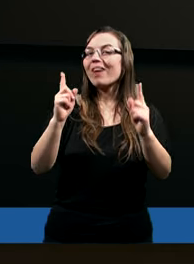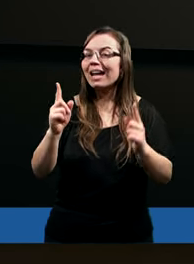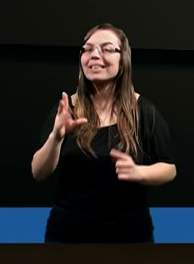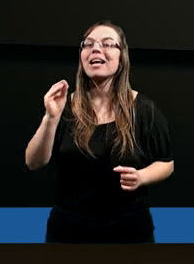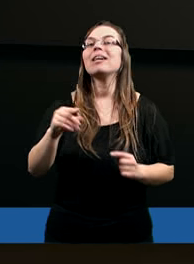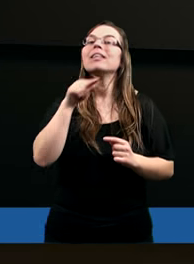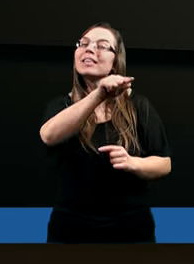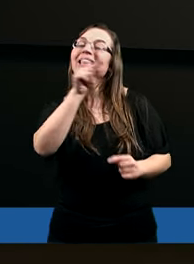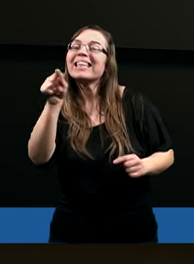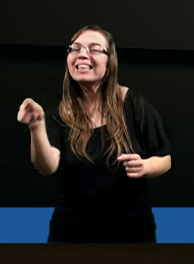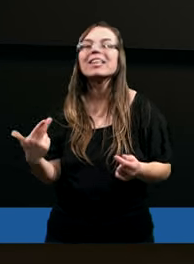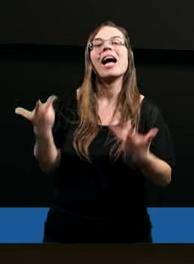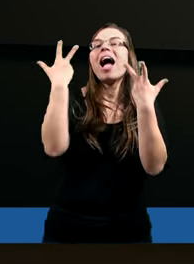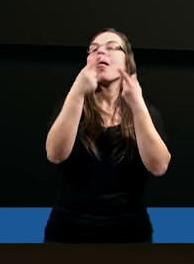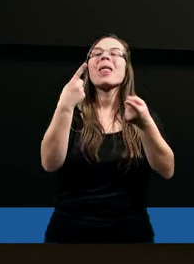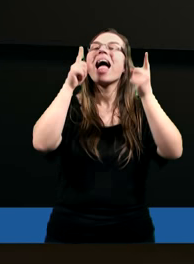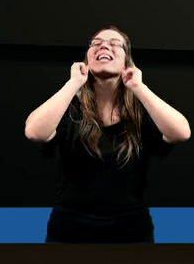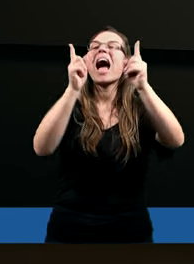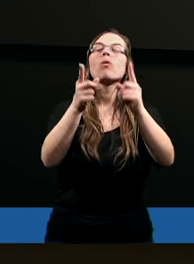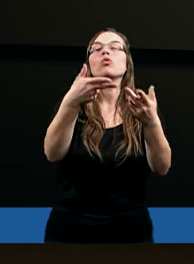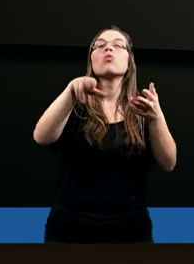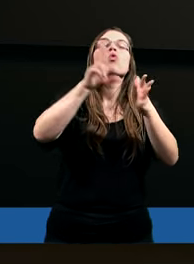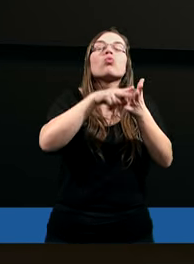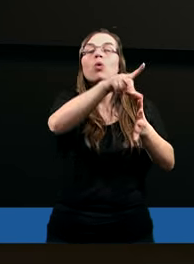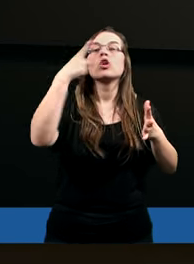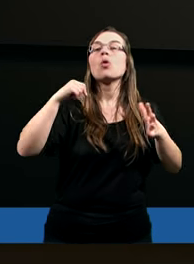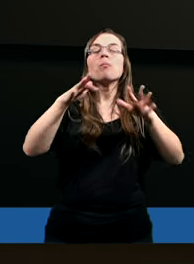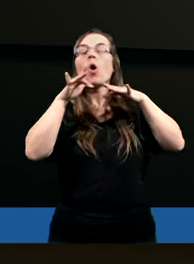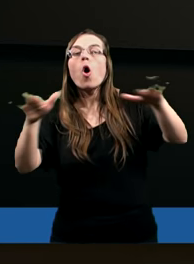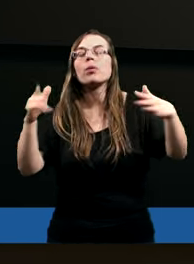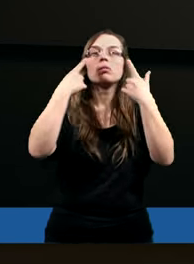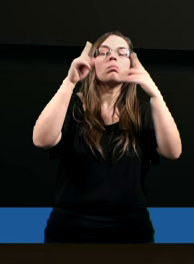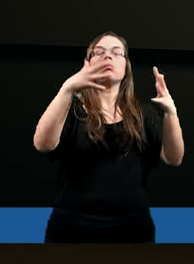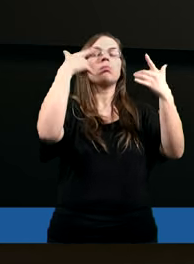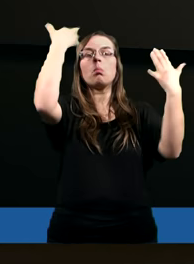uwadze tych niezauważonych, tych może rozproszonych,